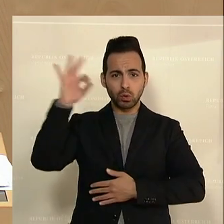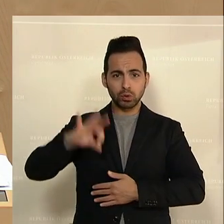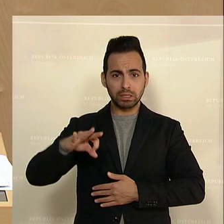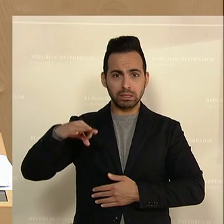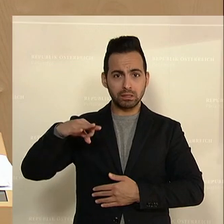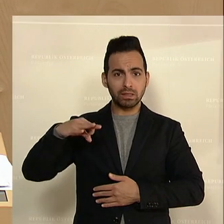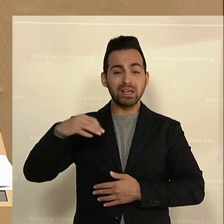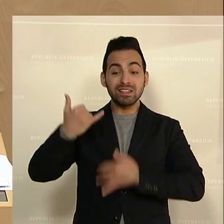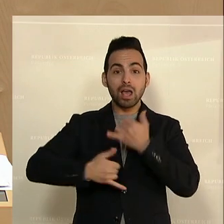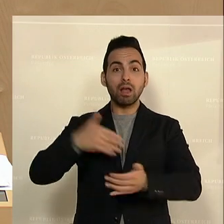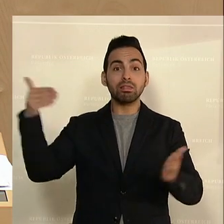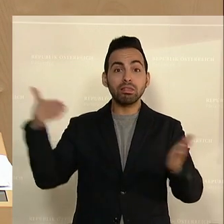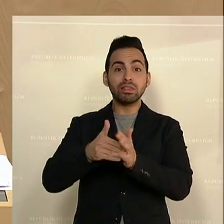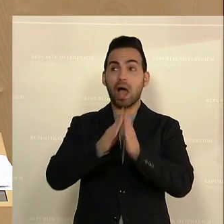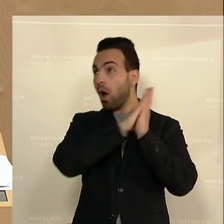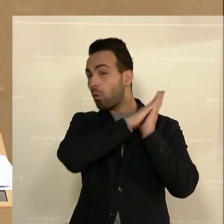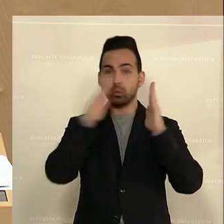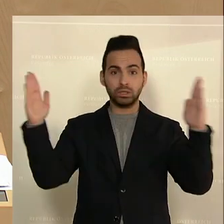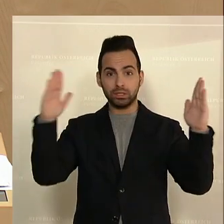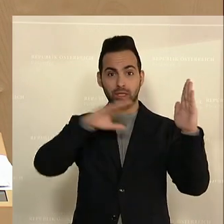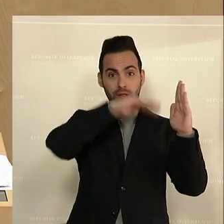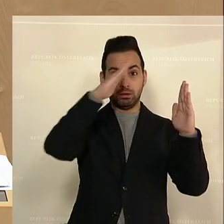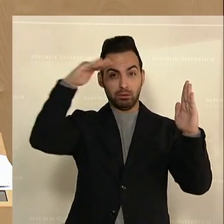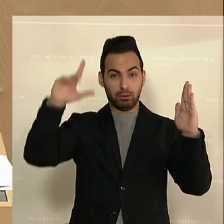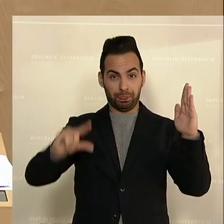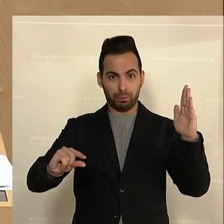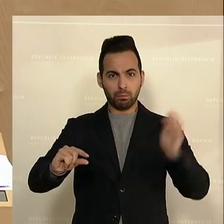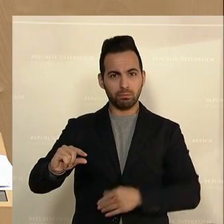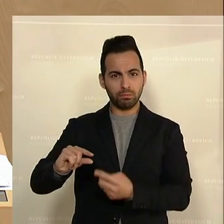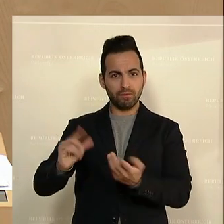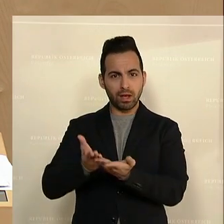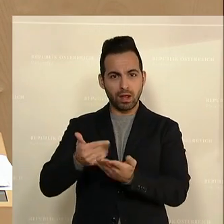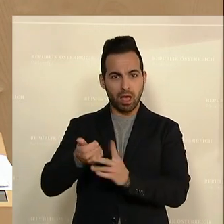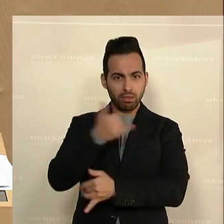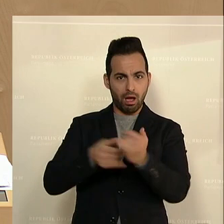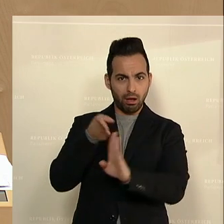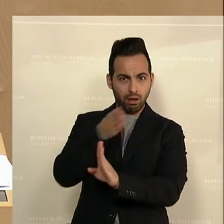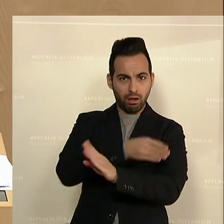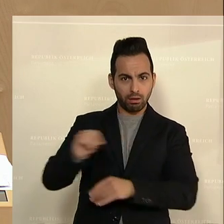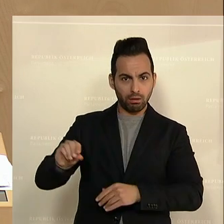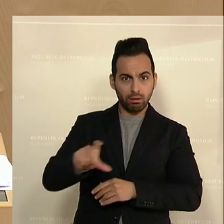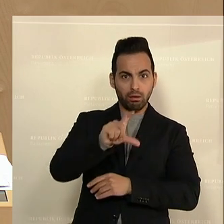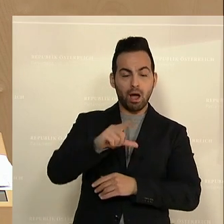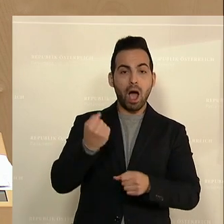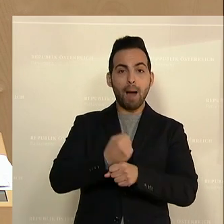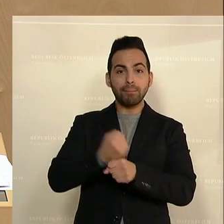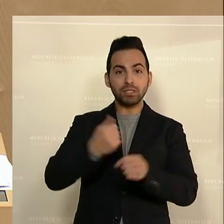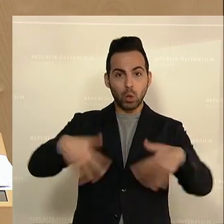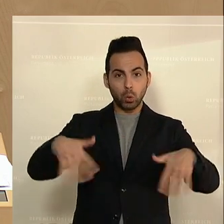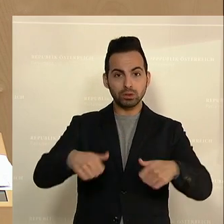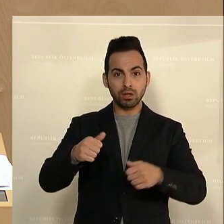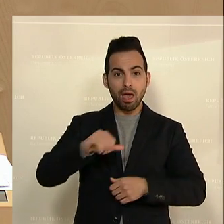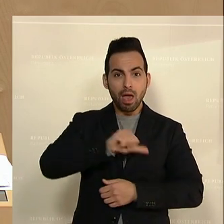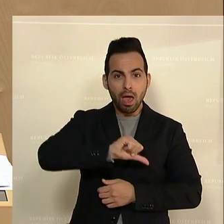diesem Jahrtausend. Die niedrigste Quote in diesem Jahrtausend im Vergleich zum Vorjahr ist die Erwerbsarbeitslosenzahl